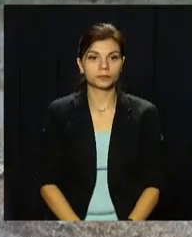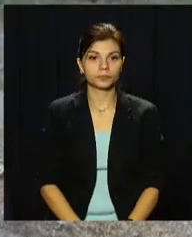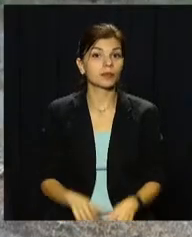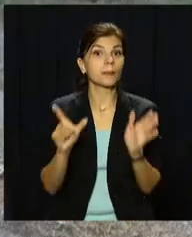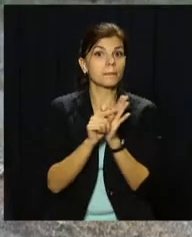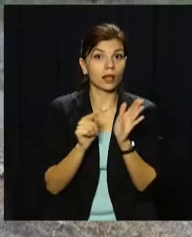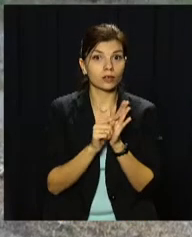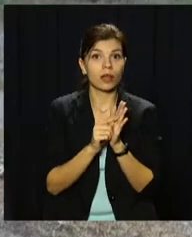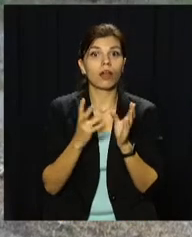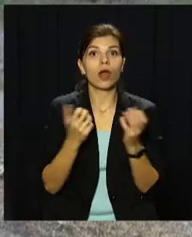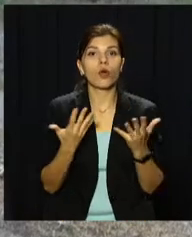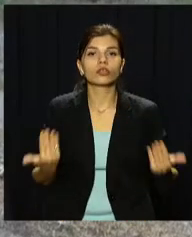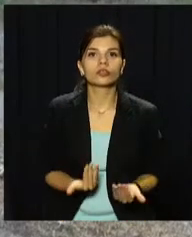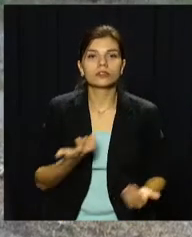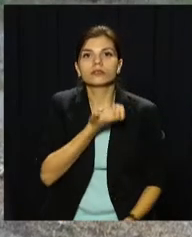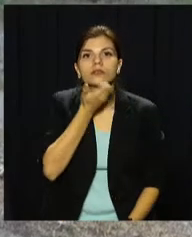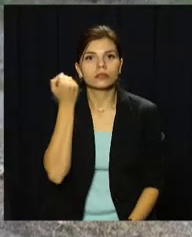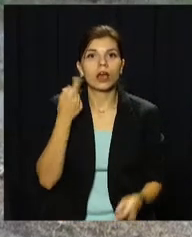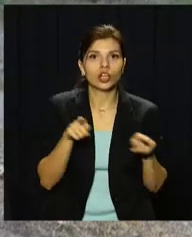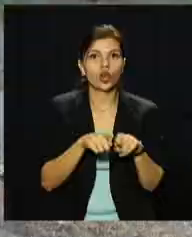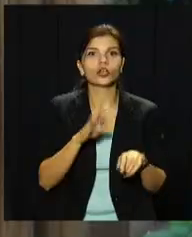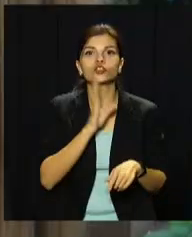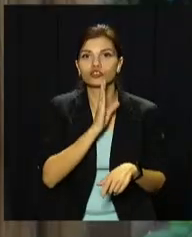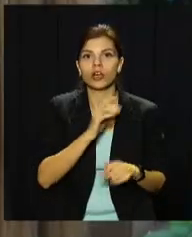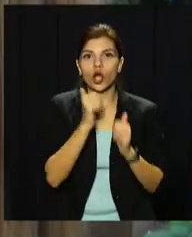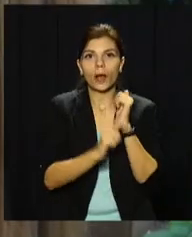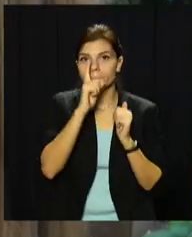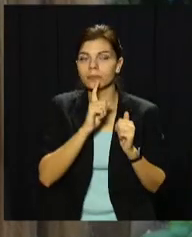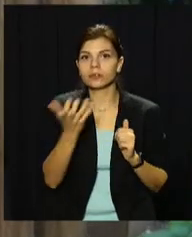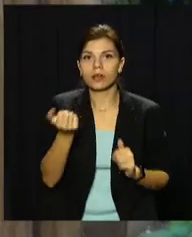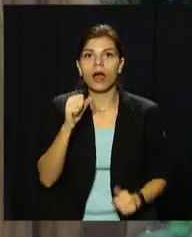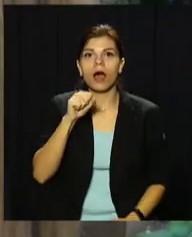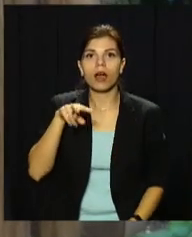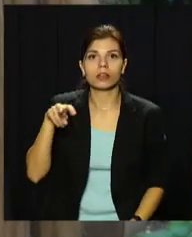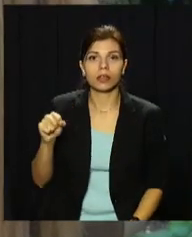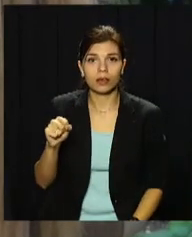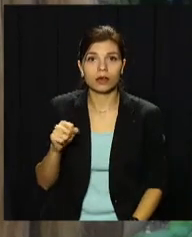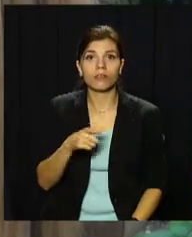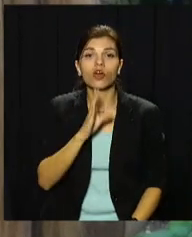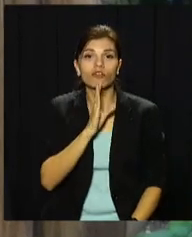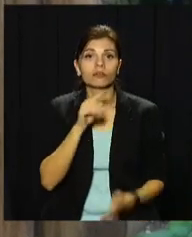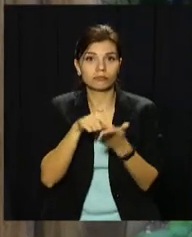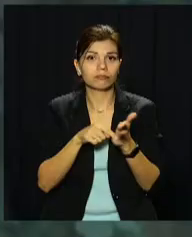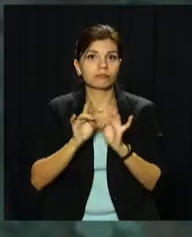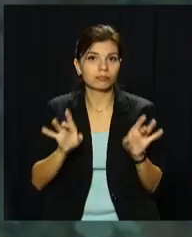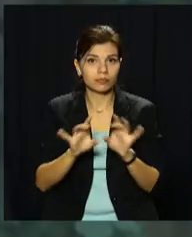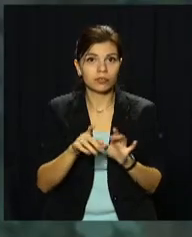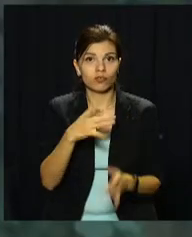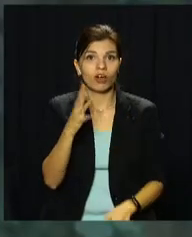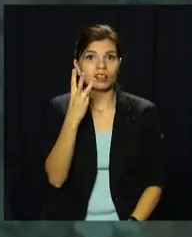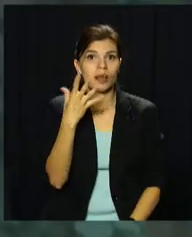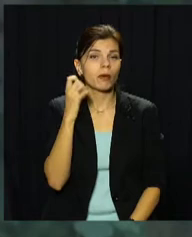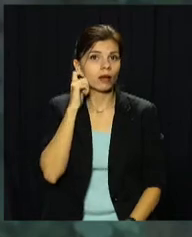Пенсія, на яку виживаєш. Так, про свою щомісячну виплату, каже пані Алла. Хоча ділиться жінка за плечима 35